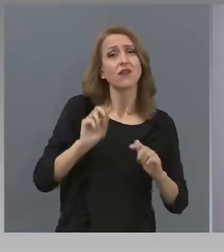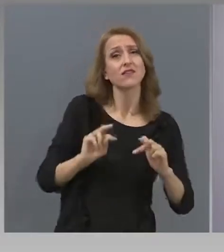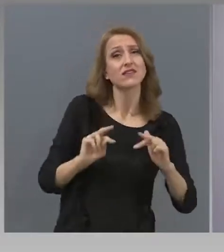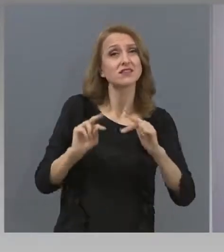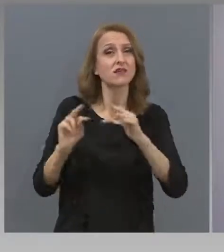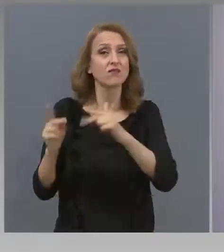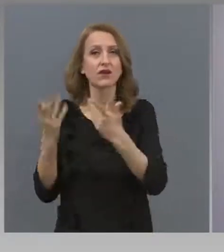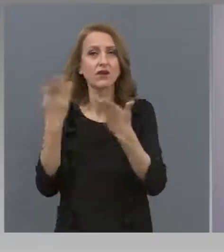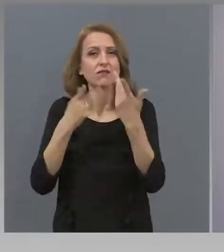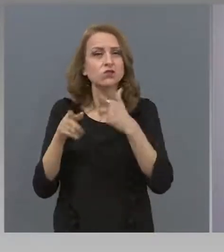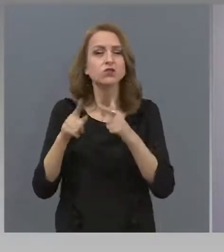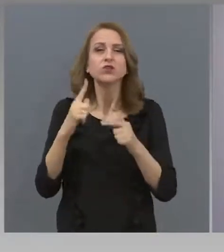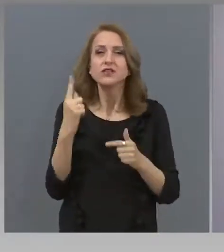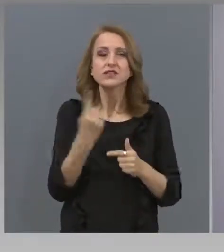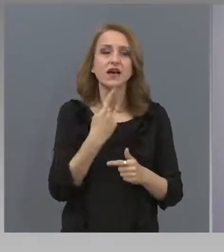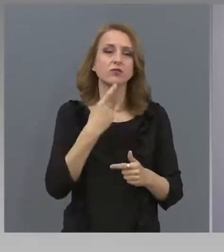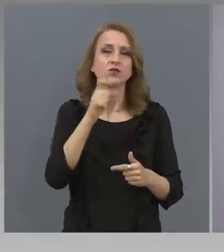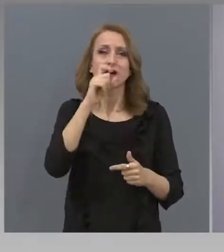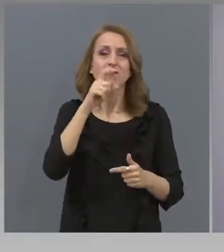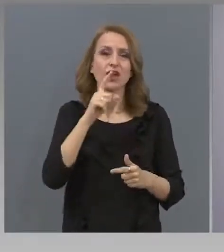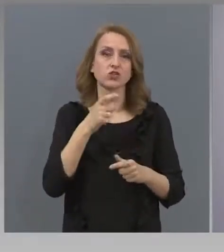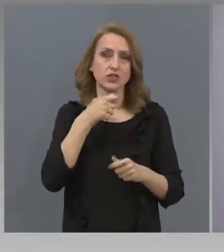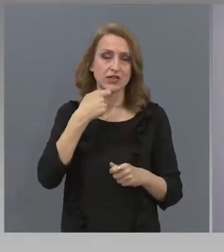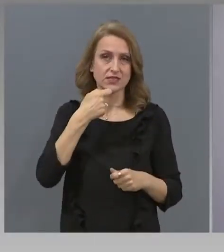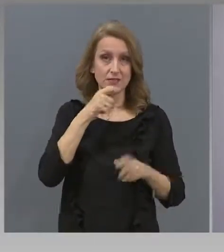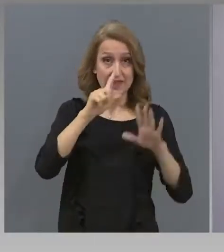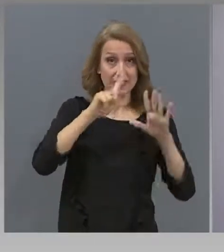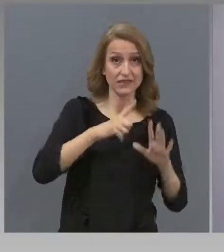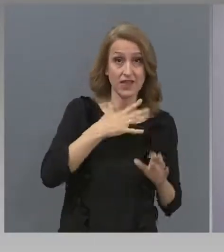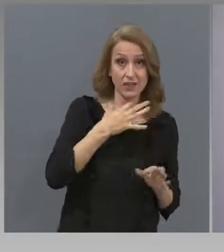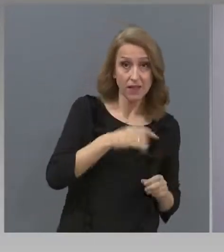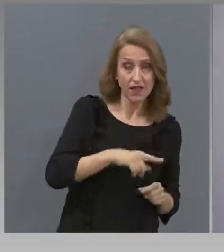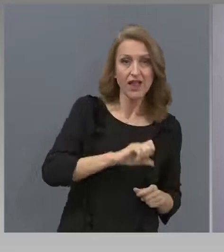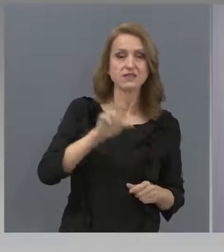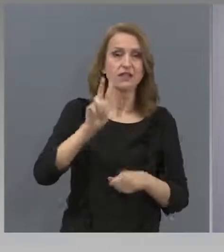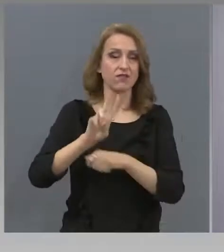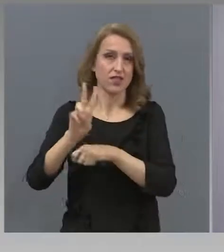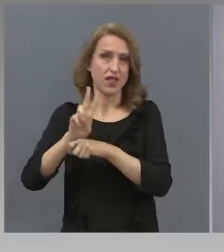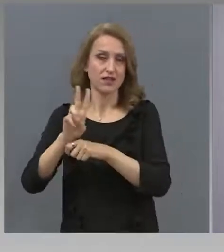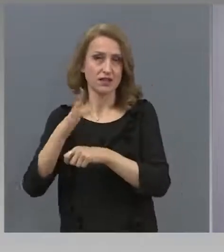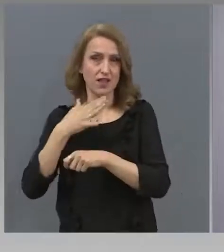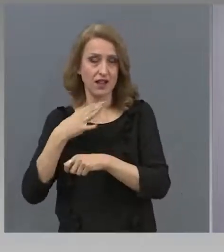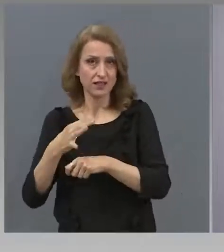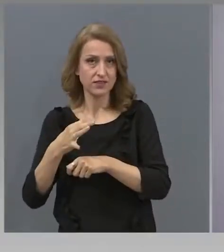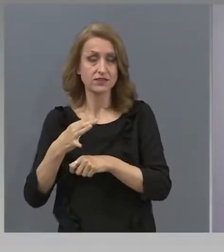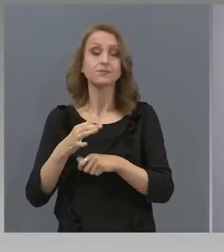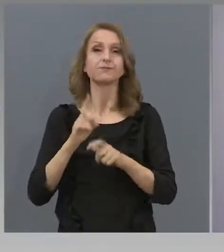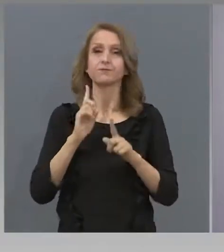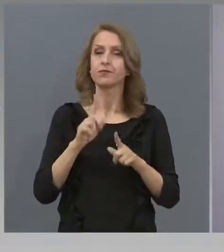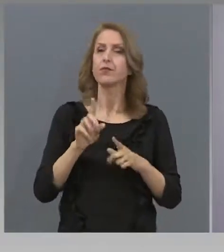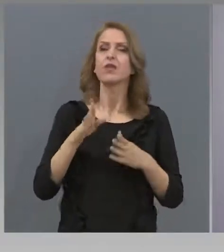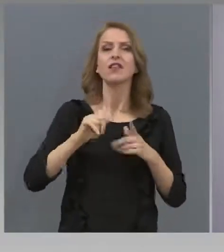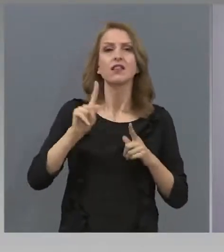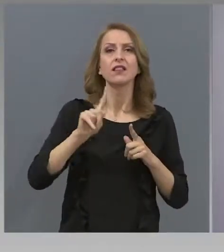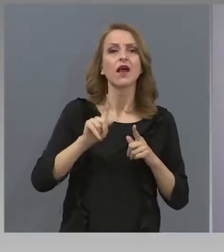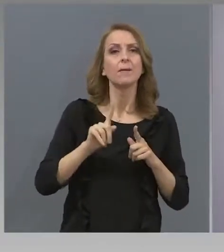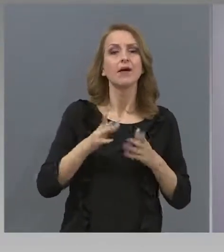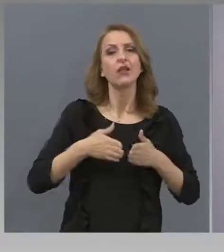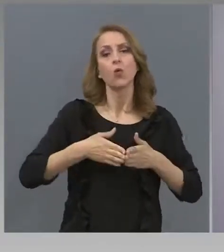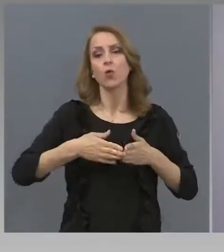най-важните изпити, тези след седми клас и държавните зрелостни изпити. Няма да се удължава учебното време за